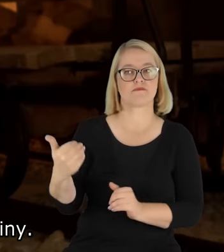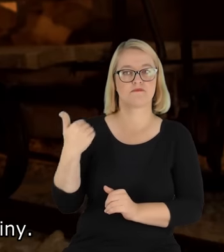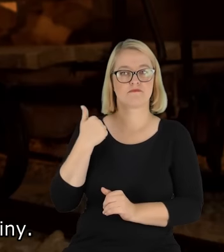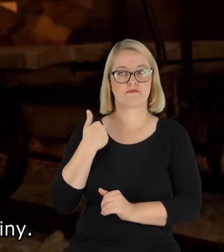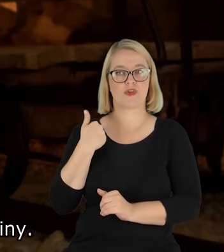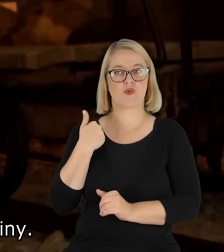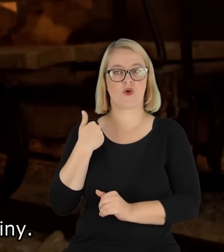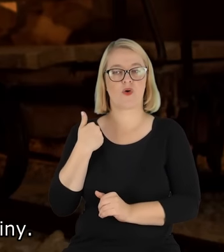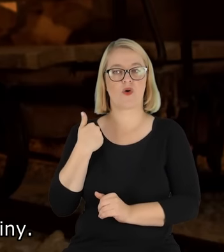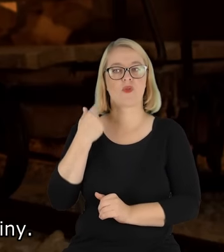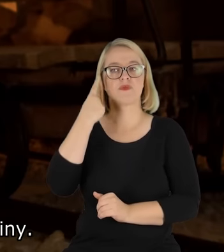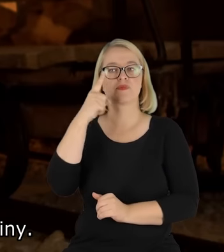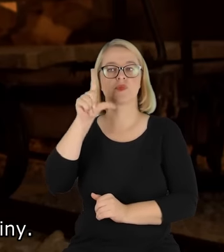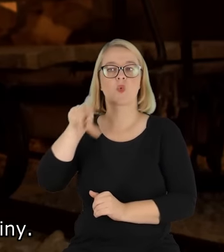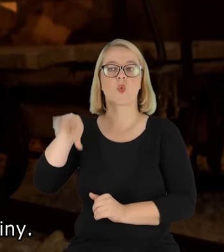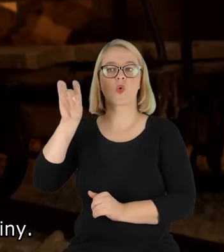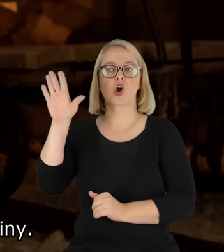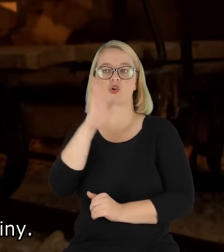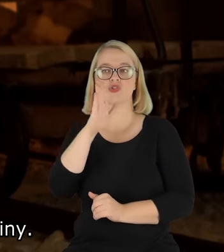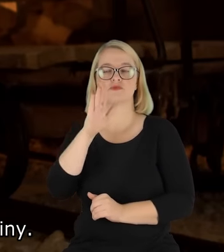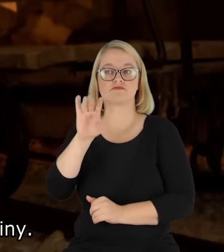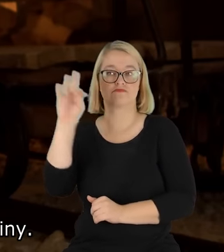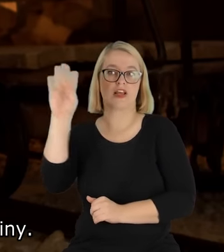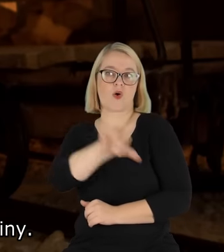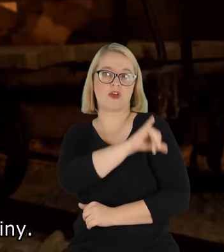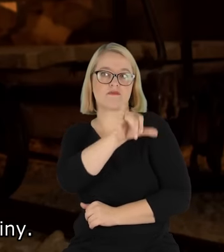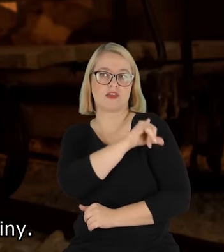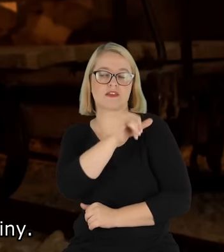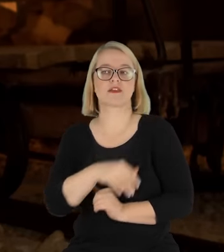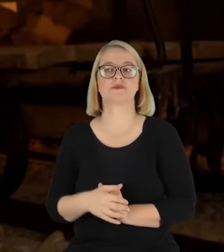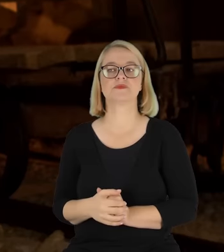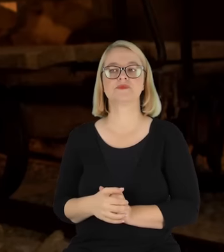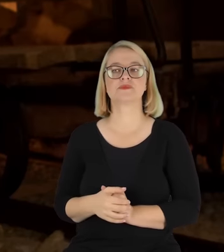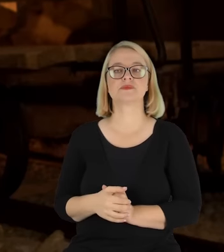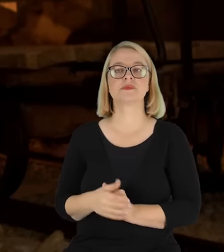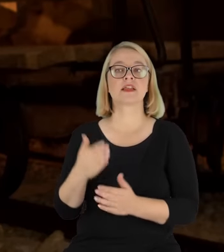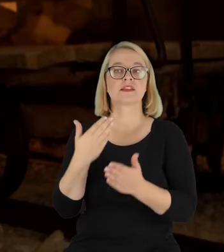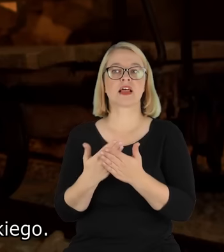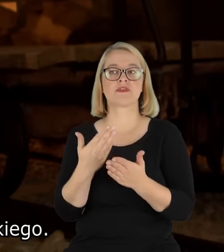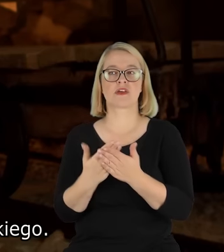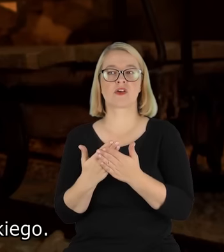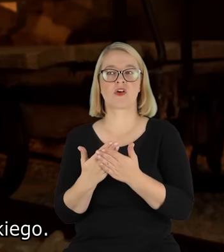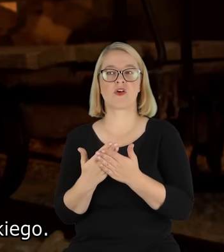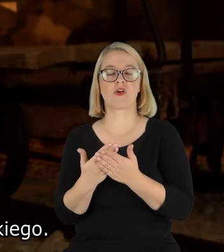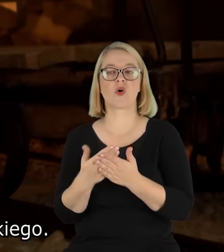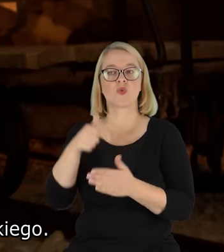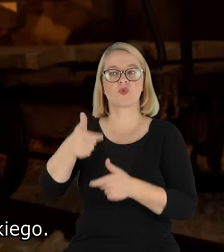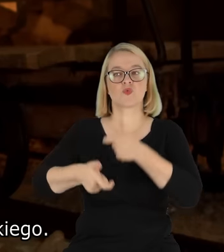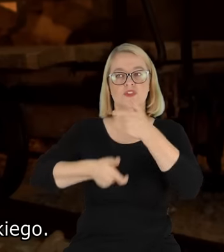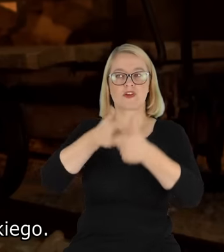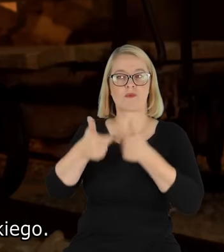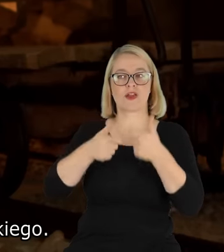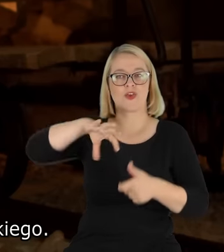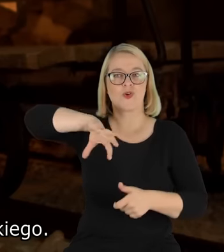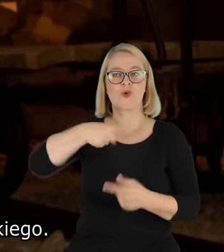miał obchodzić Długosz imieniny. Zawiązała się